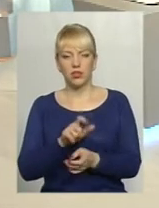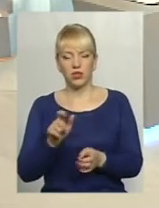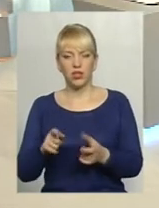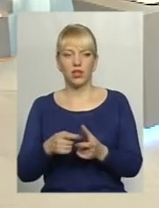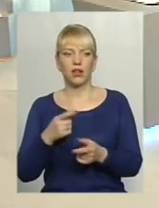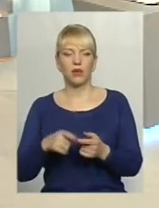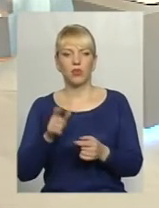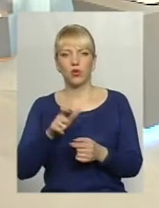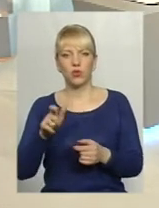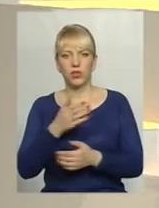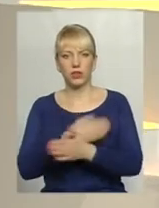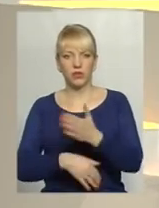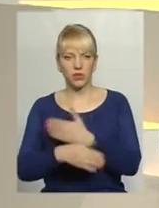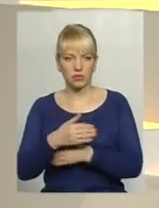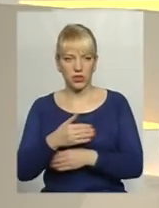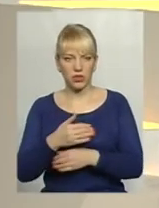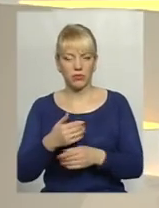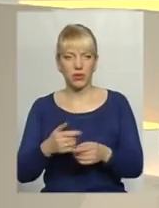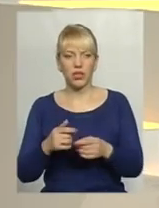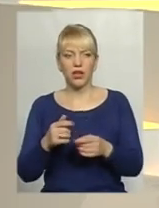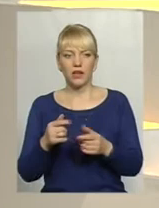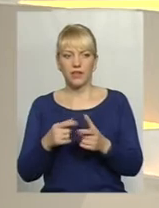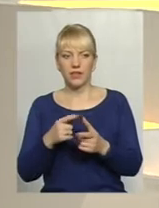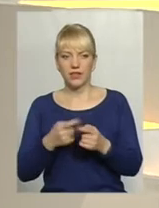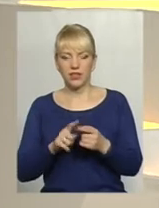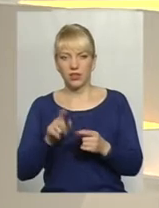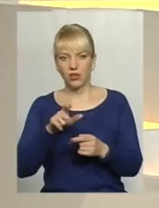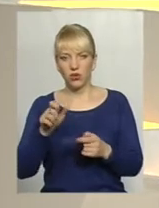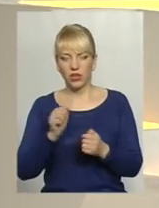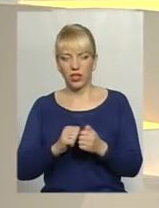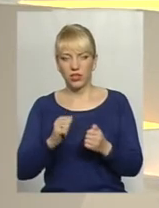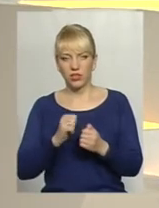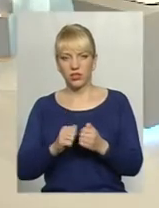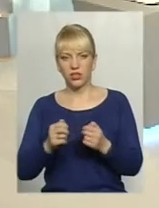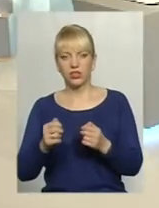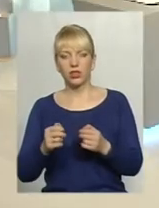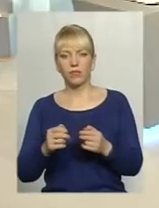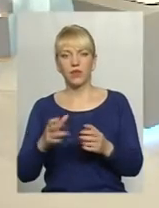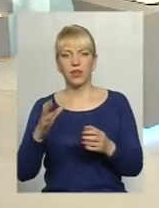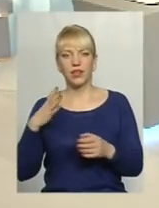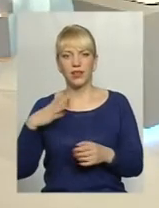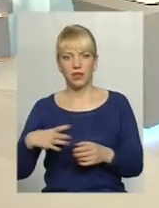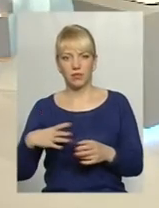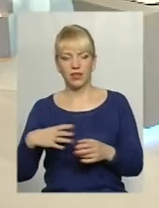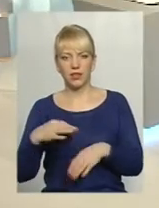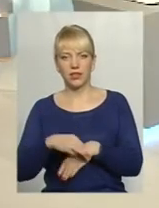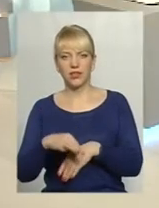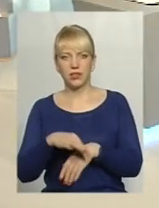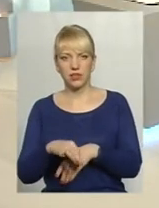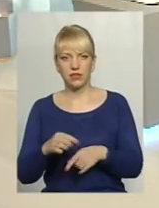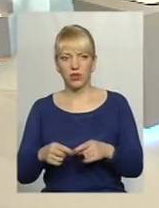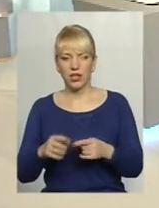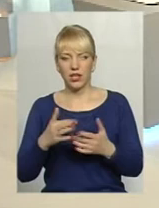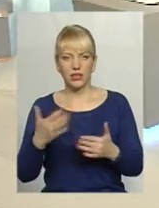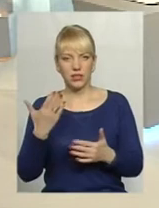або люди з обмеженими можливостями. Ці люди найчастіше так потерпають від насильства, від різних його